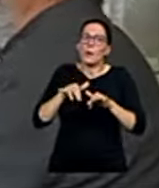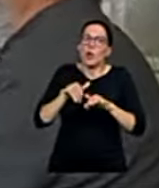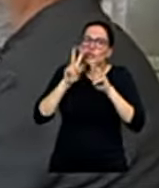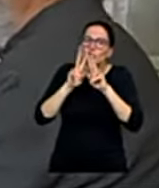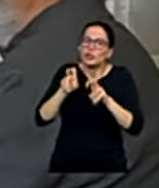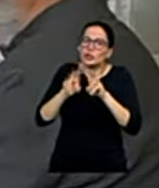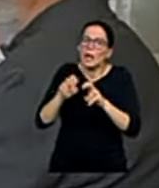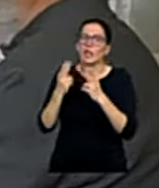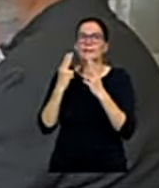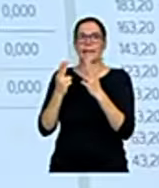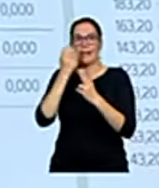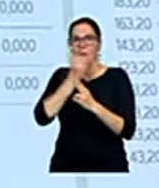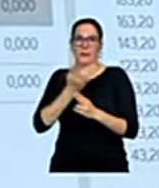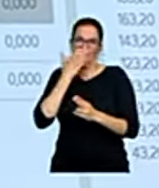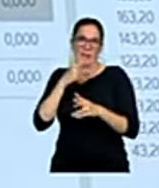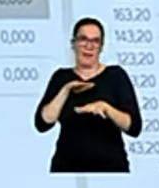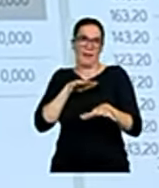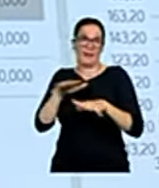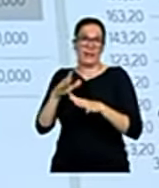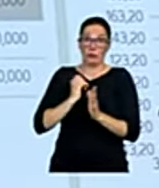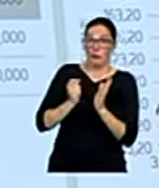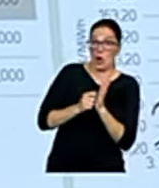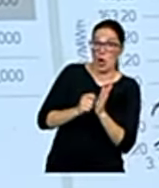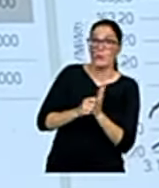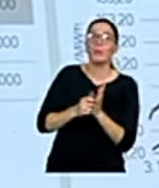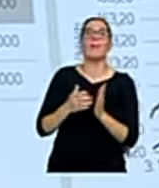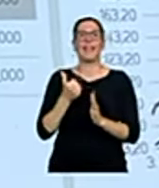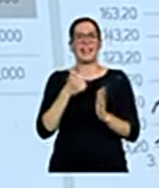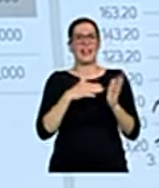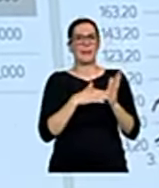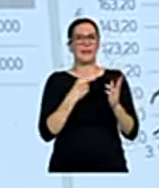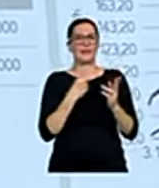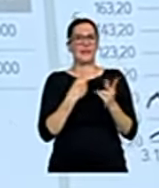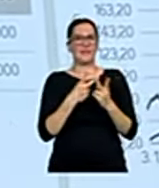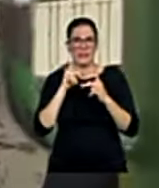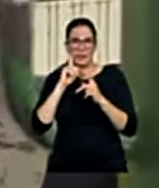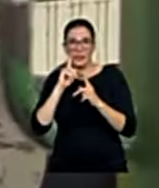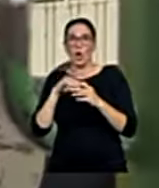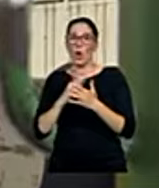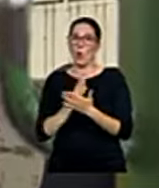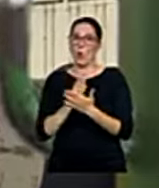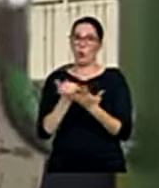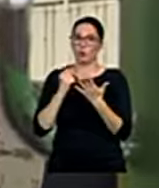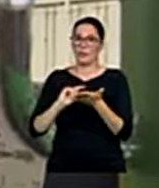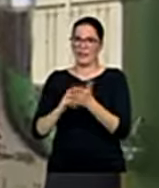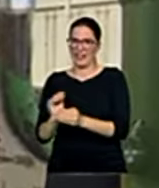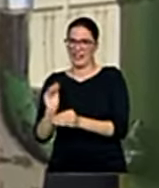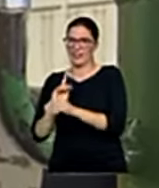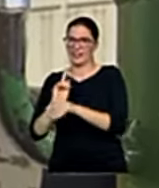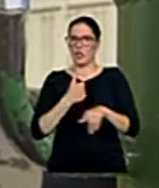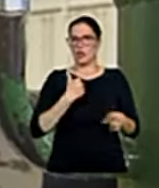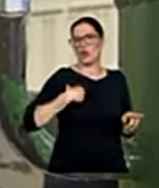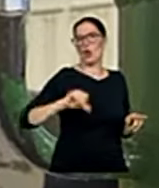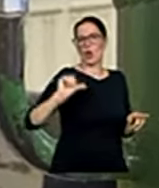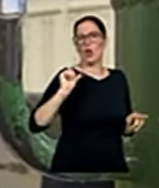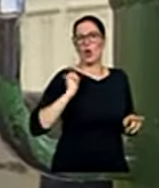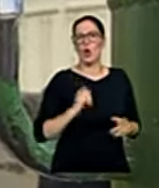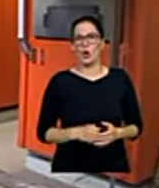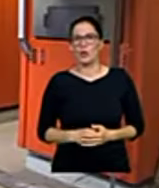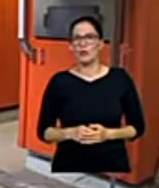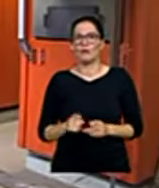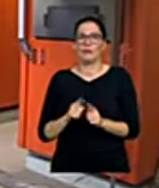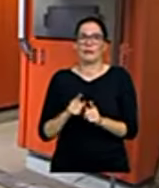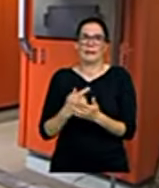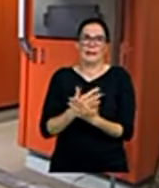burze. Jestli není čas nakupovat. Za megawatt hodinu firma platí i šestkrát víc než v Lni a dostává se do ztráty. Ušetřit